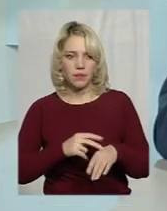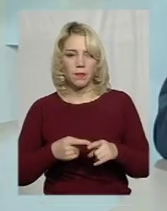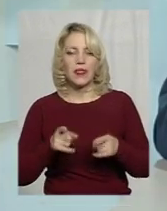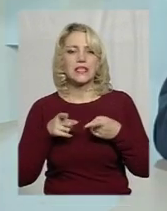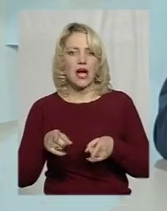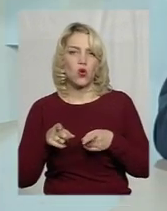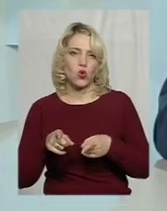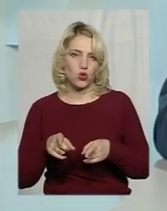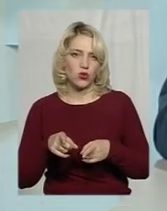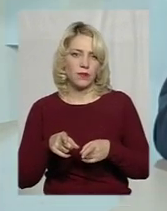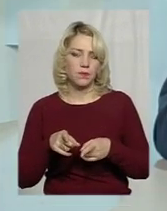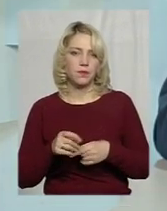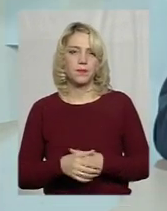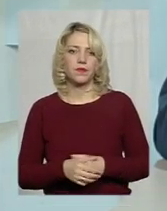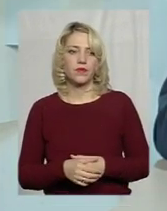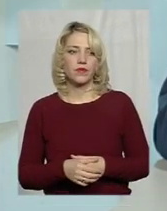Загрожує, скажімо так,